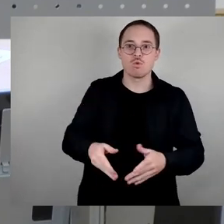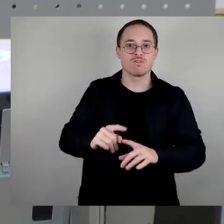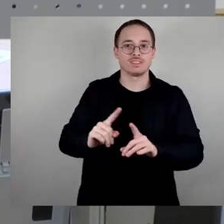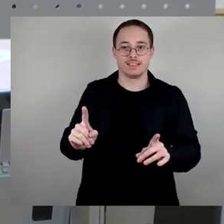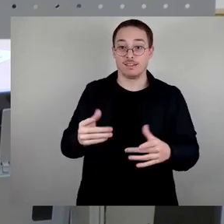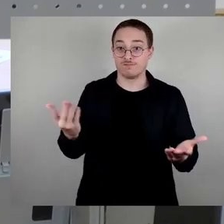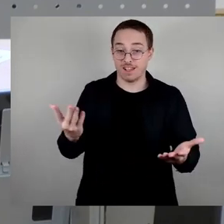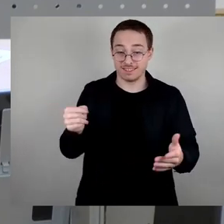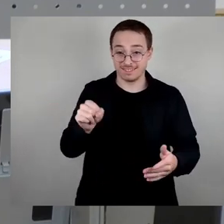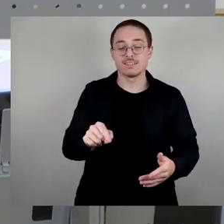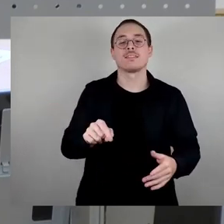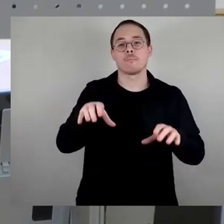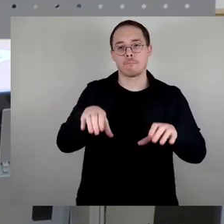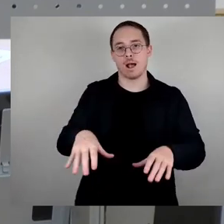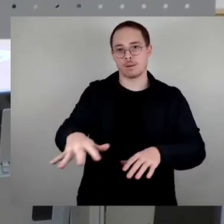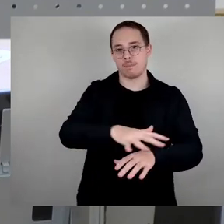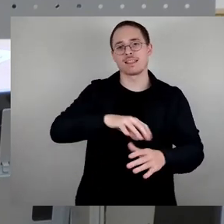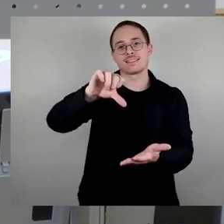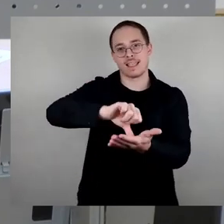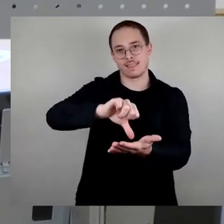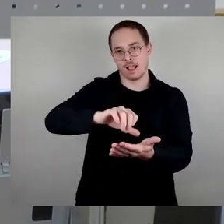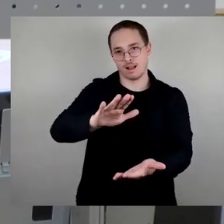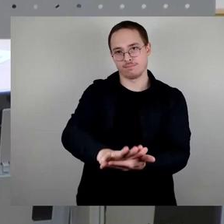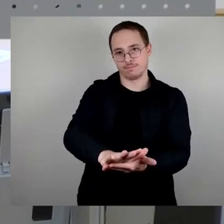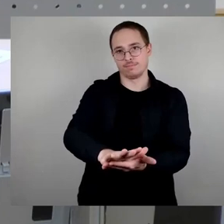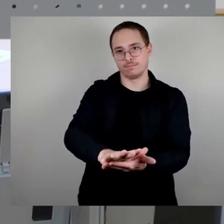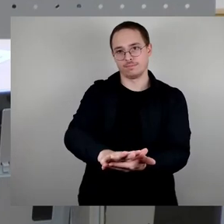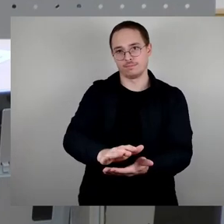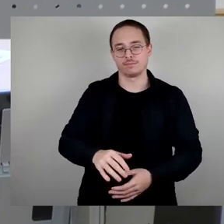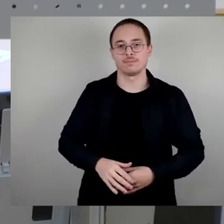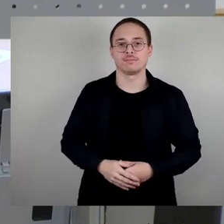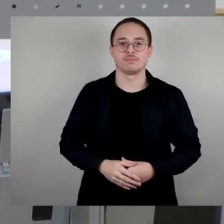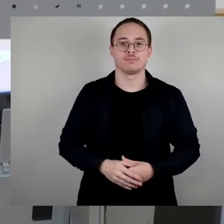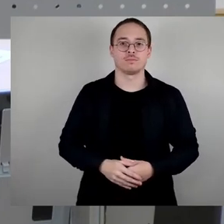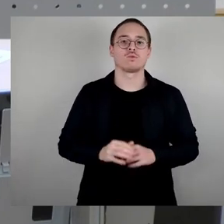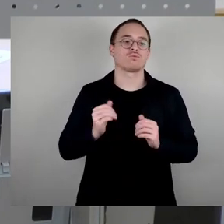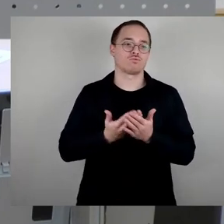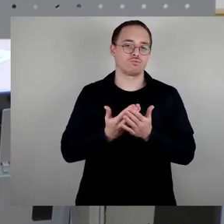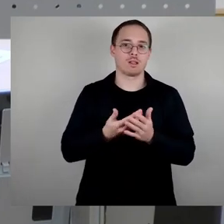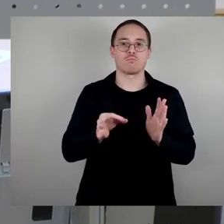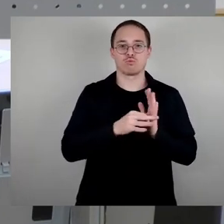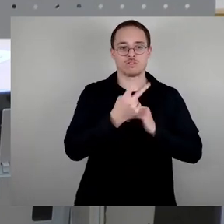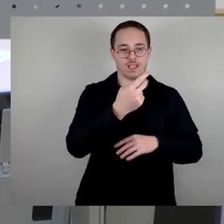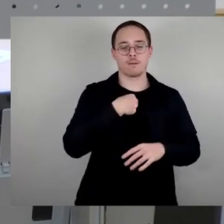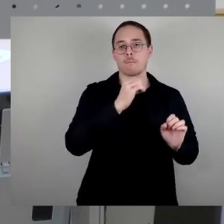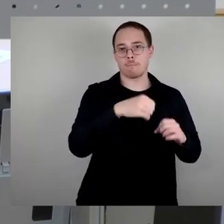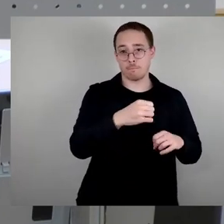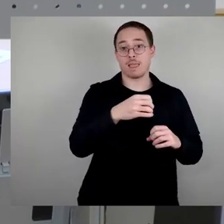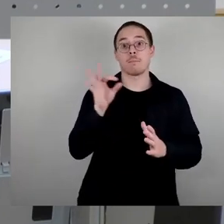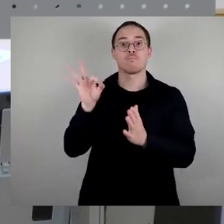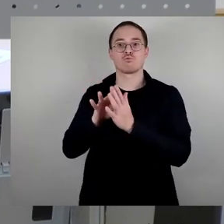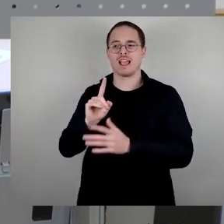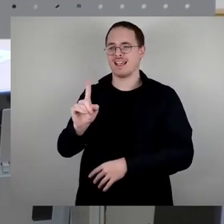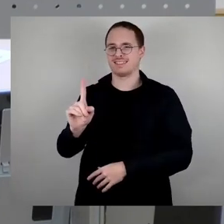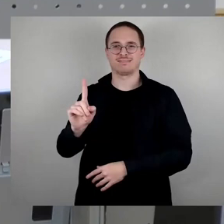Und insofern stimmen wir dem Punkt 2 zu, dem Punkt 1, den stimmen wir nicht zu. Wie gesagt, wir würden uns wünschen,